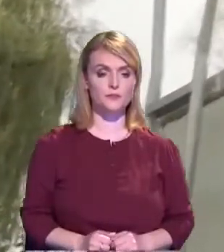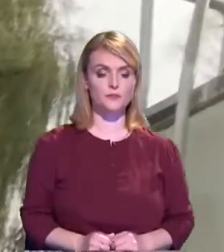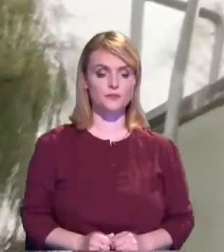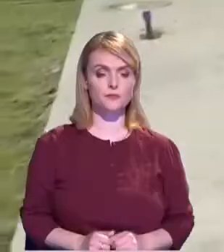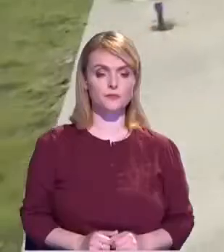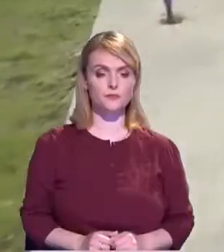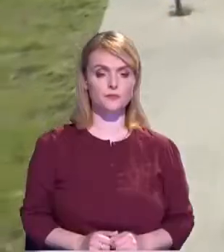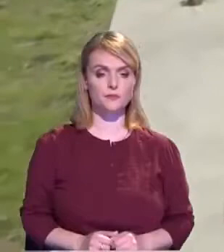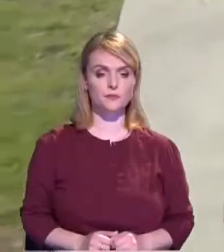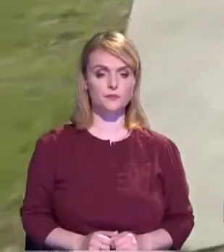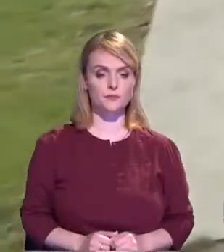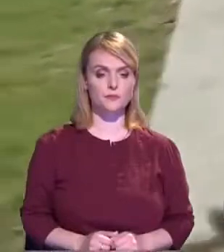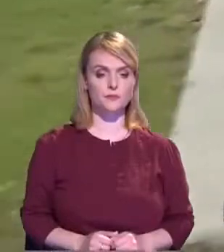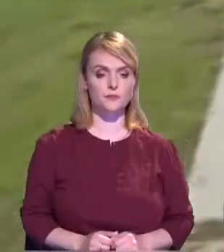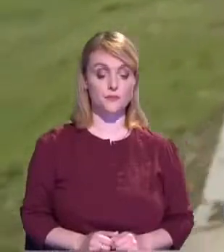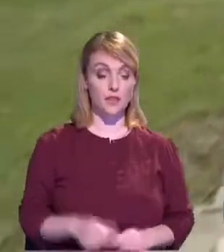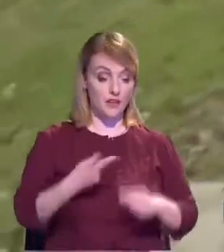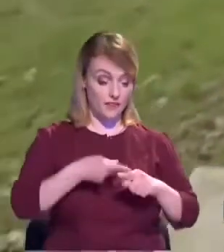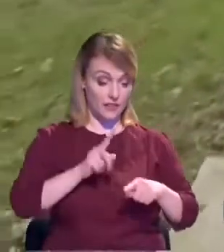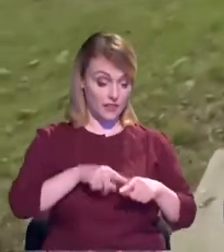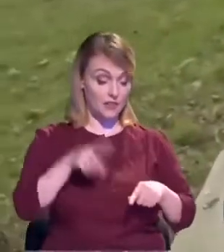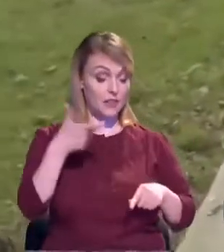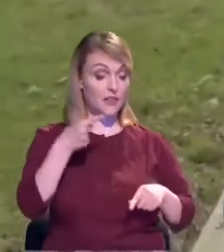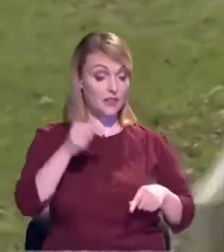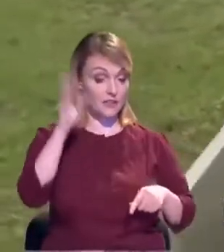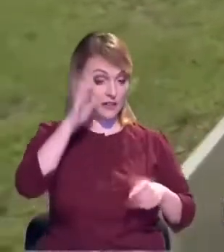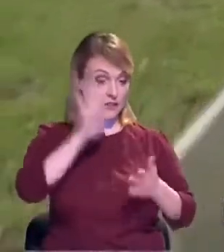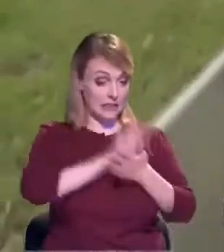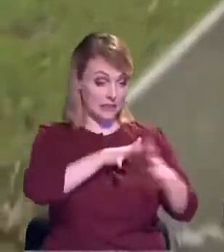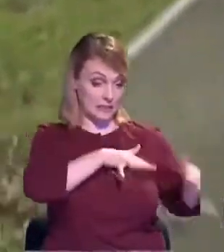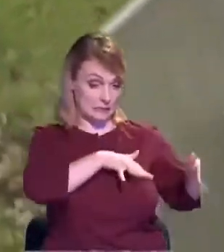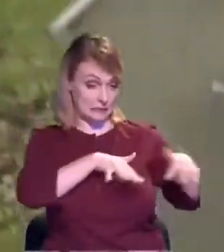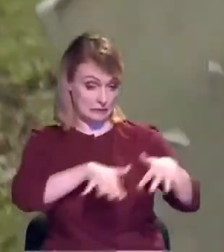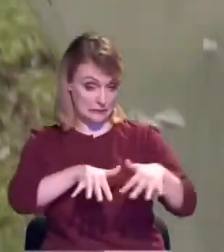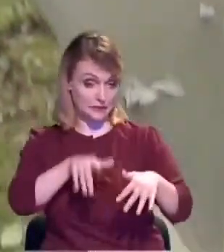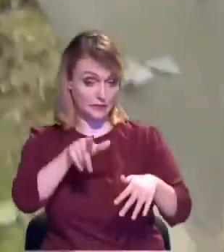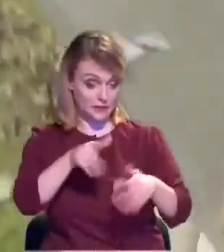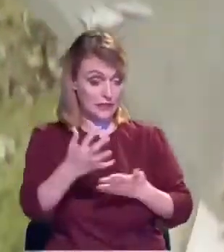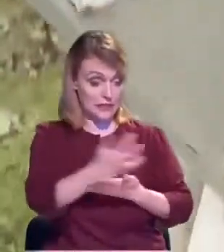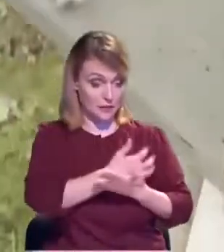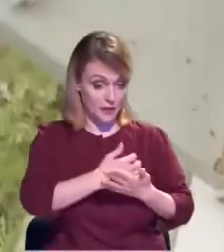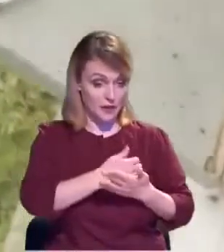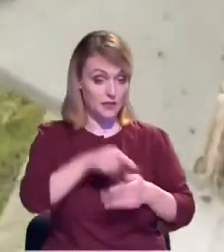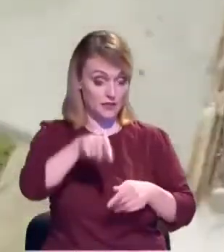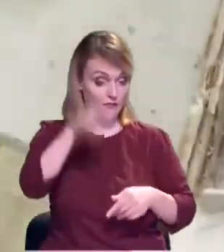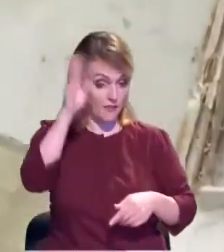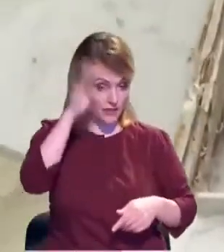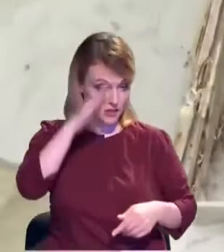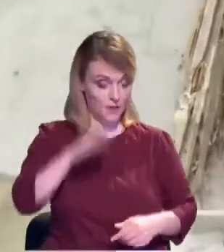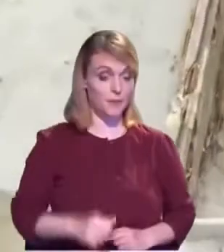Este un reservatul de reclamătatea Să ne vedem în următoare.